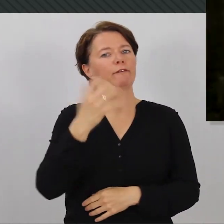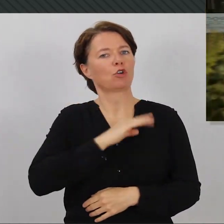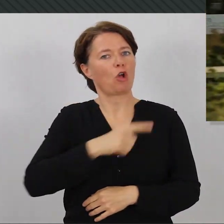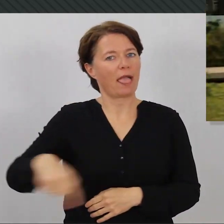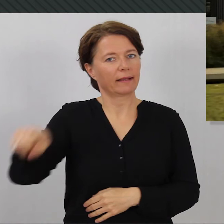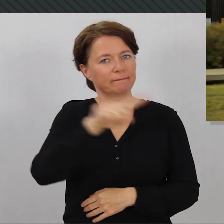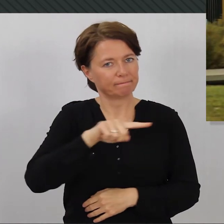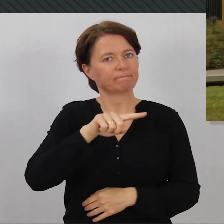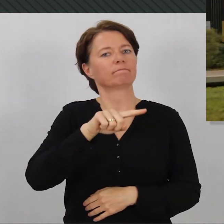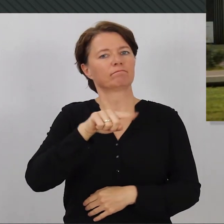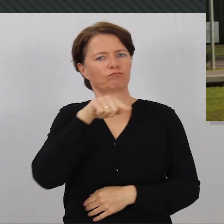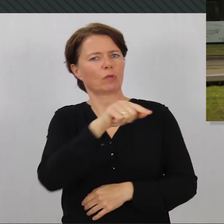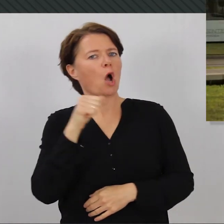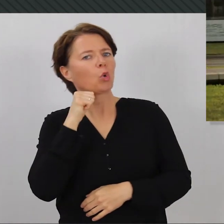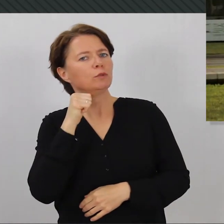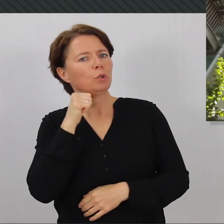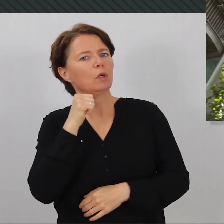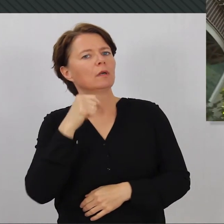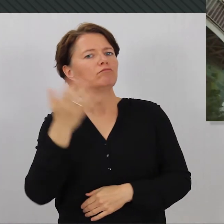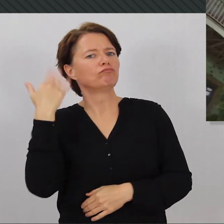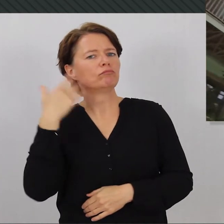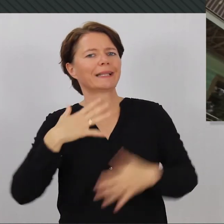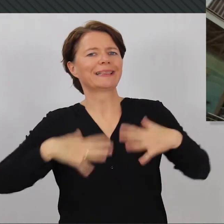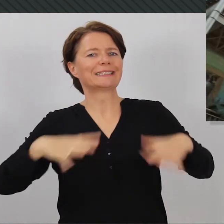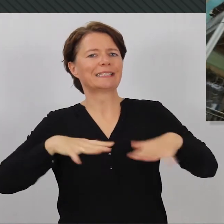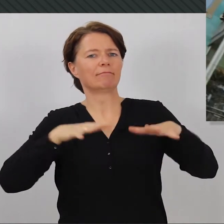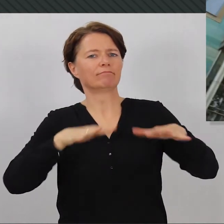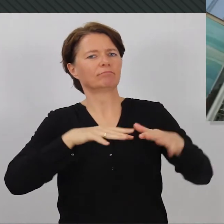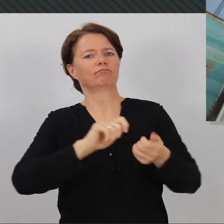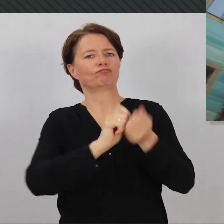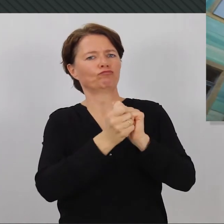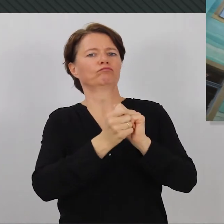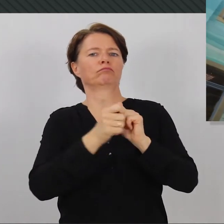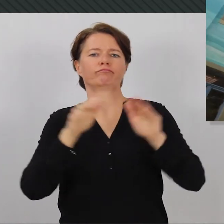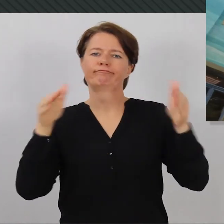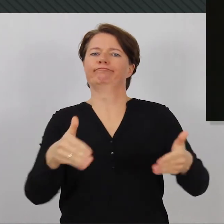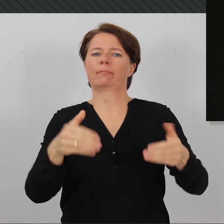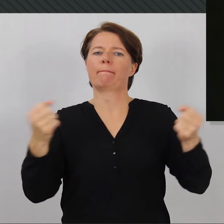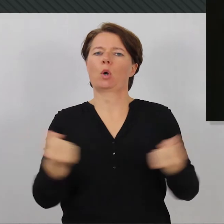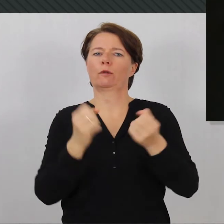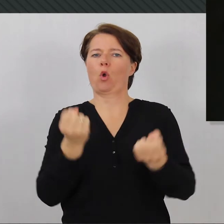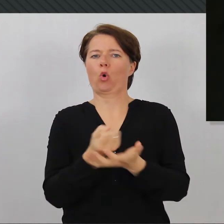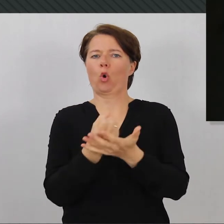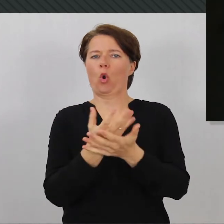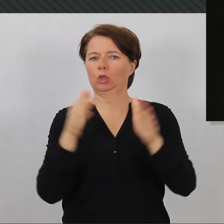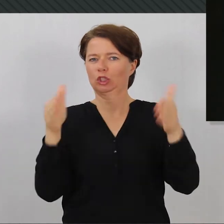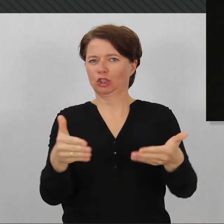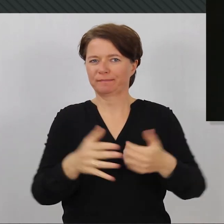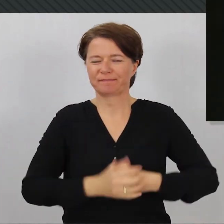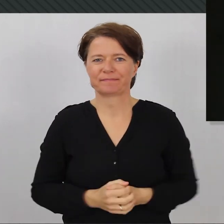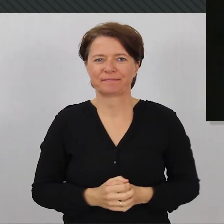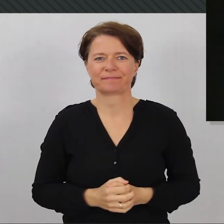produzieren wir am ehemaligen Textil-Weltstandort Augsburg wieder ökologische Produkte.